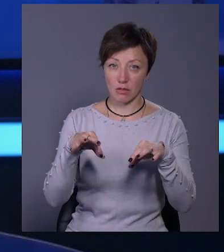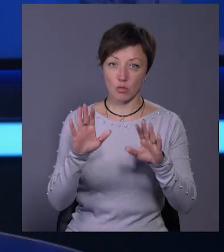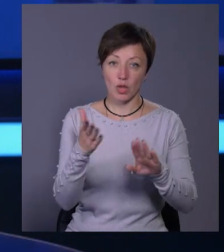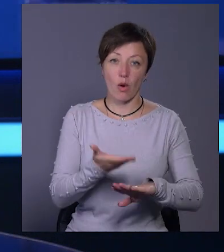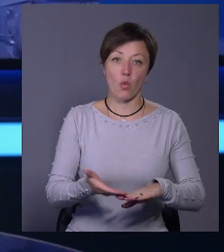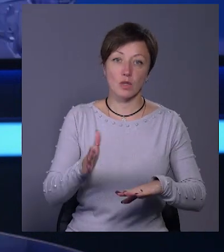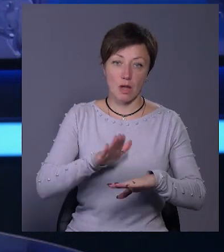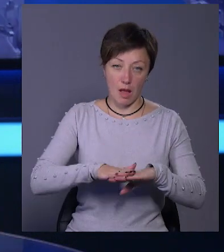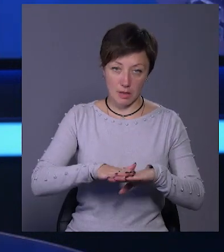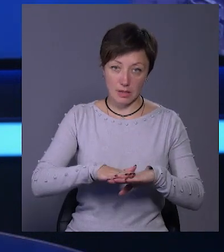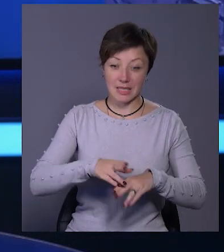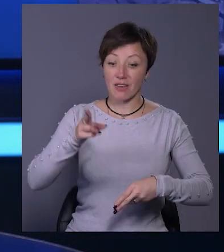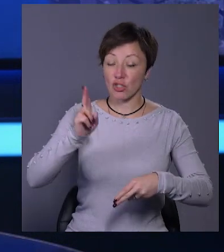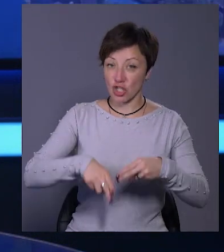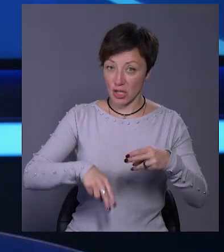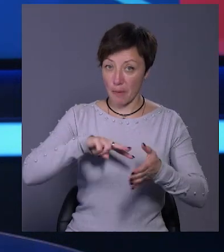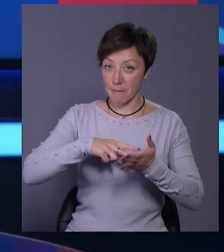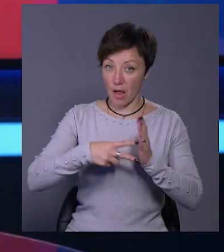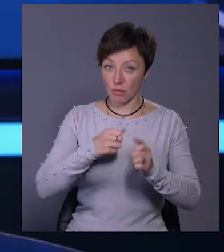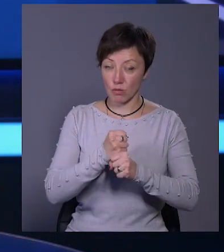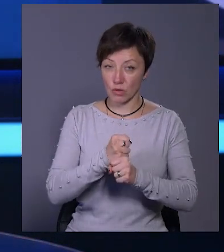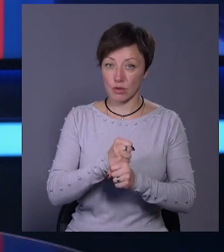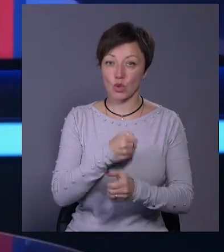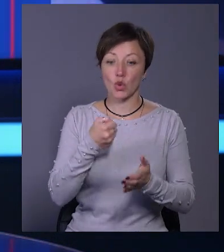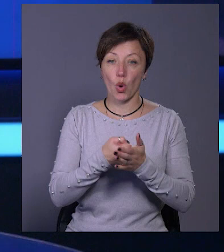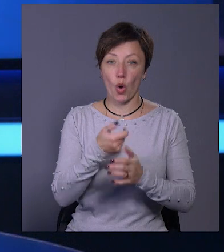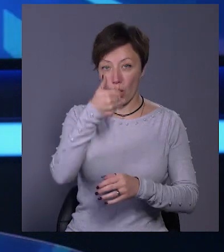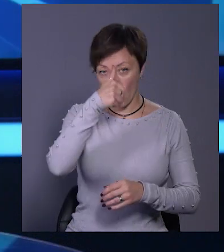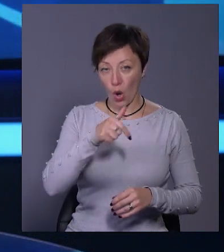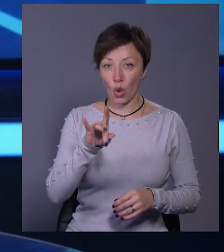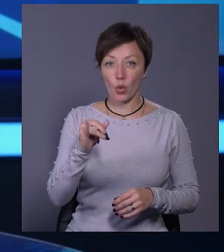ускладнений. Завершити планові роботи мають до грудня.